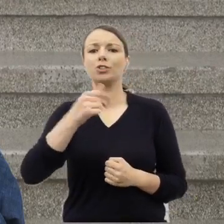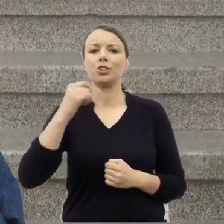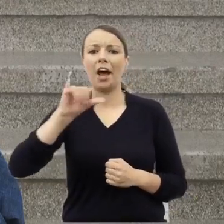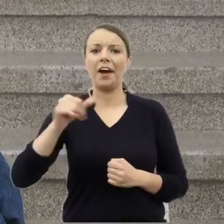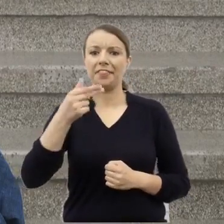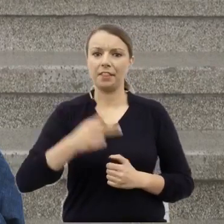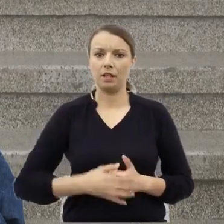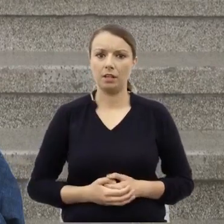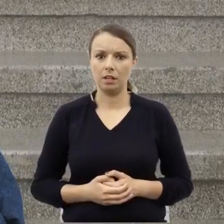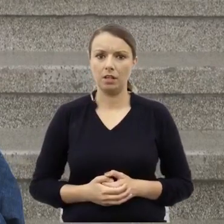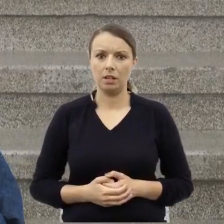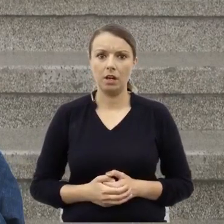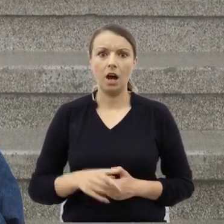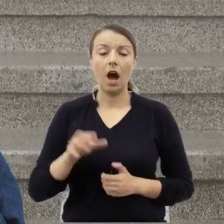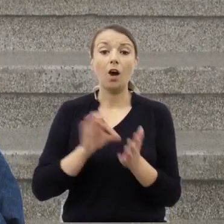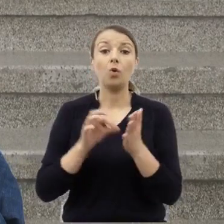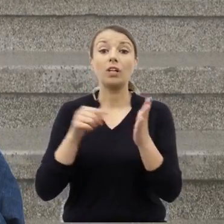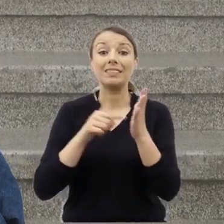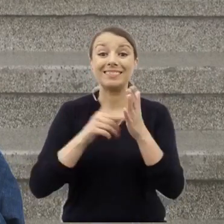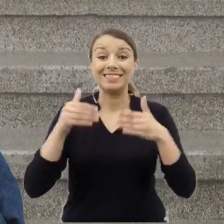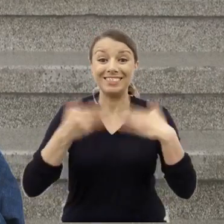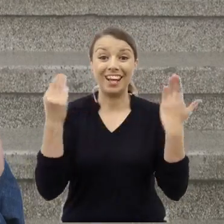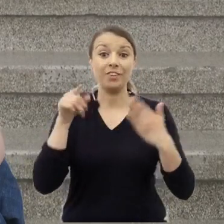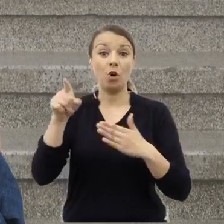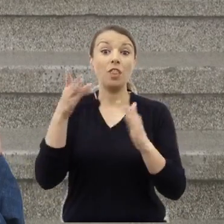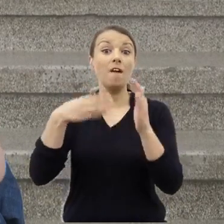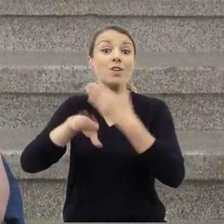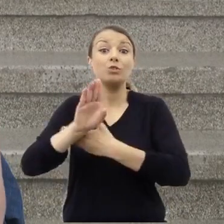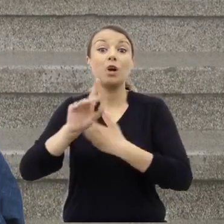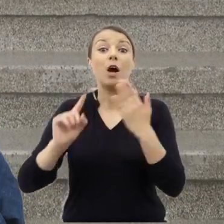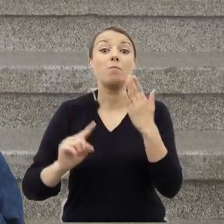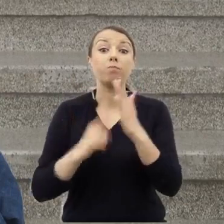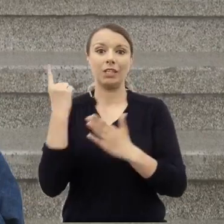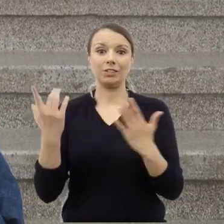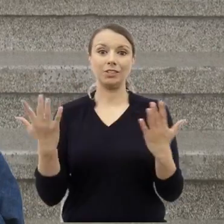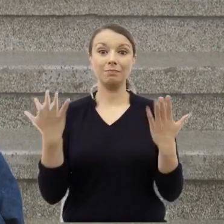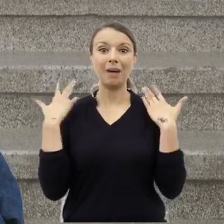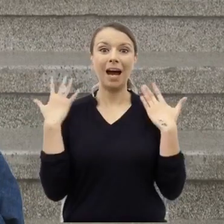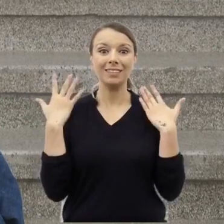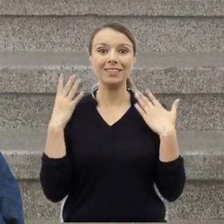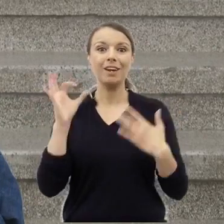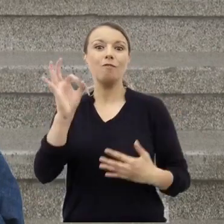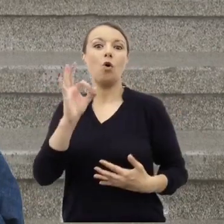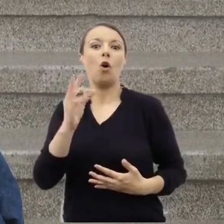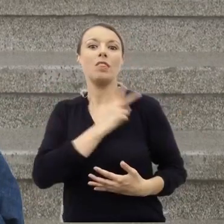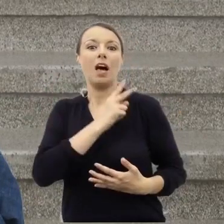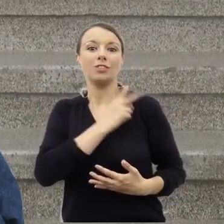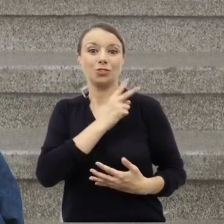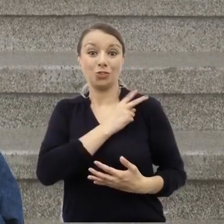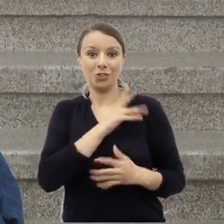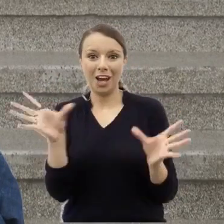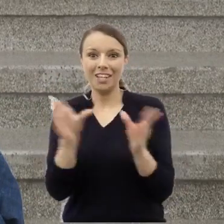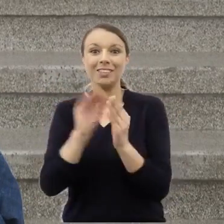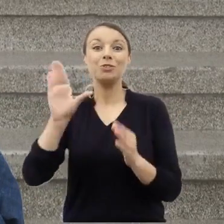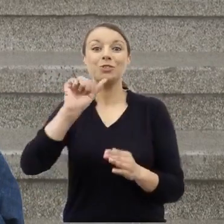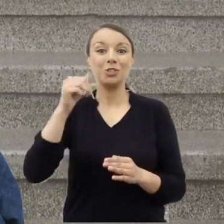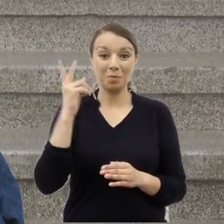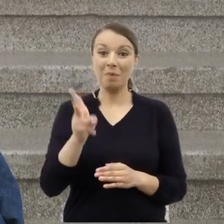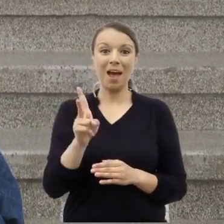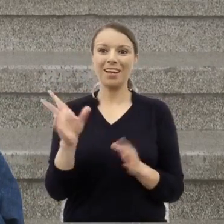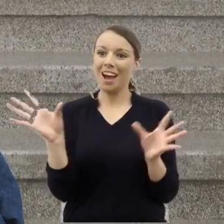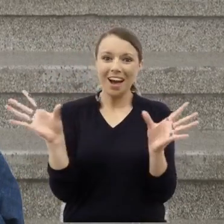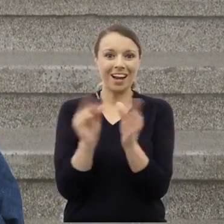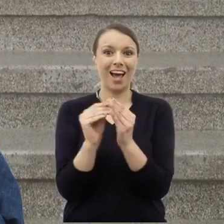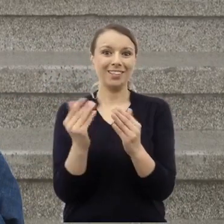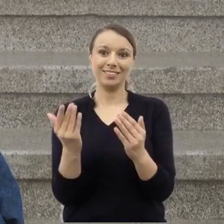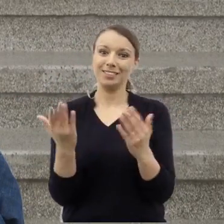która tego dnia wyszła na pierwszy spacer narzeczeński ze swoim narzeczonym Szymkiem i na wieść o tym, że